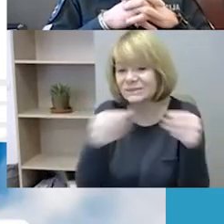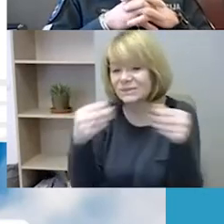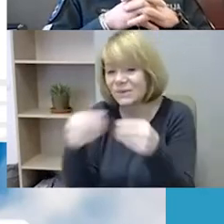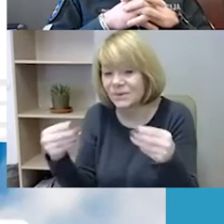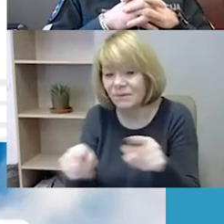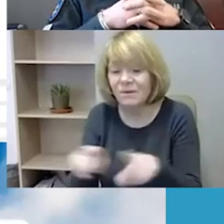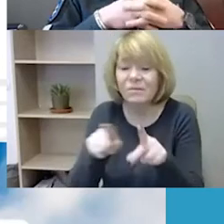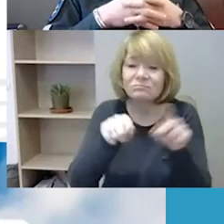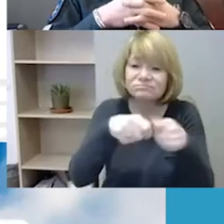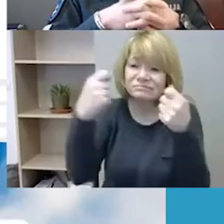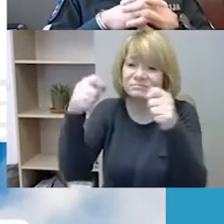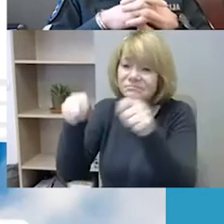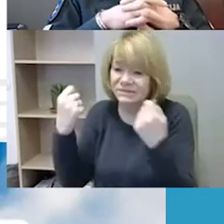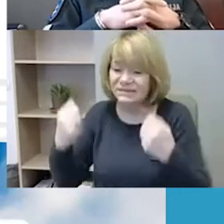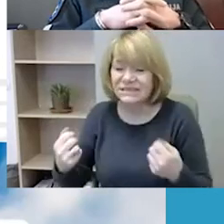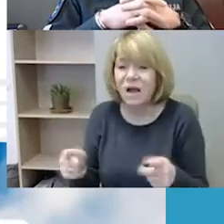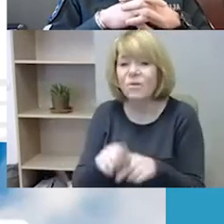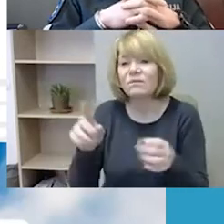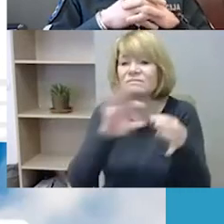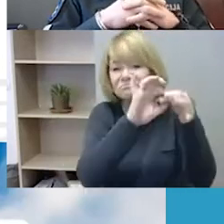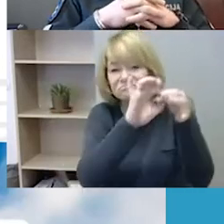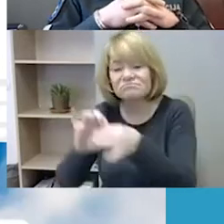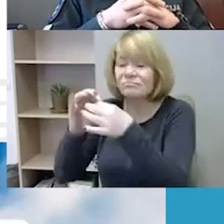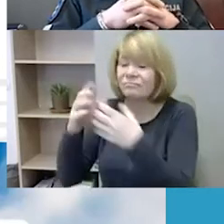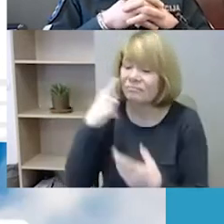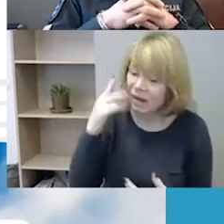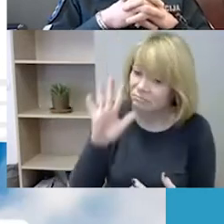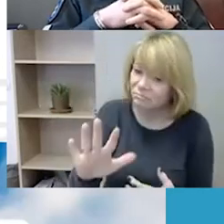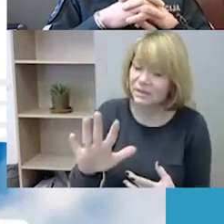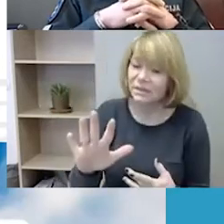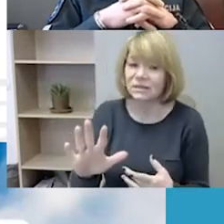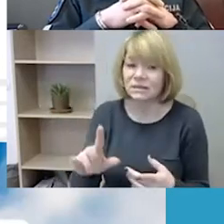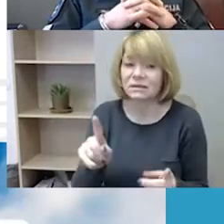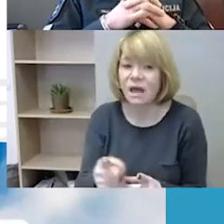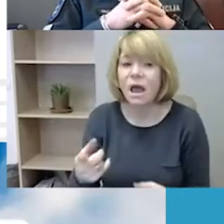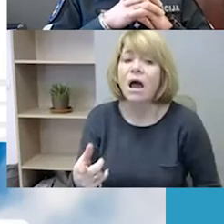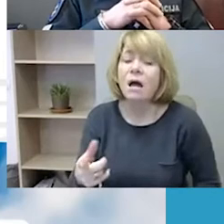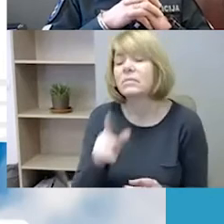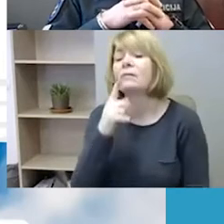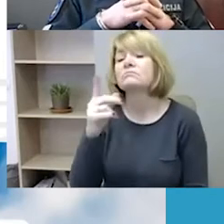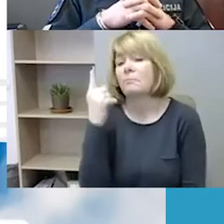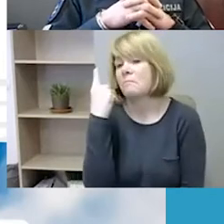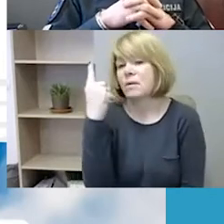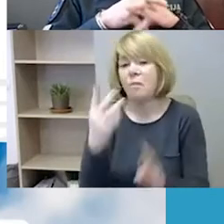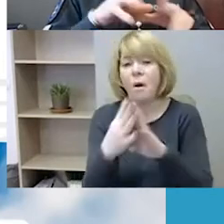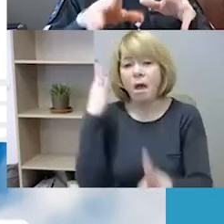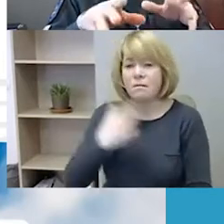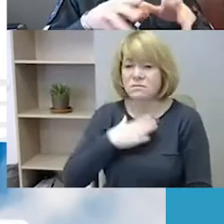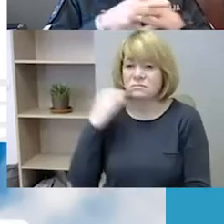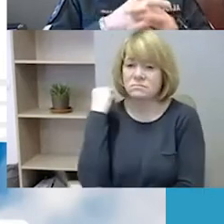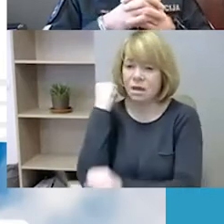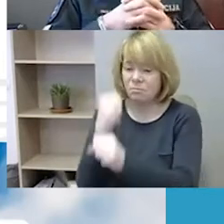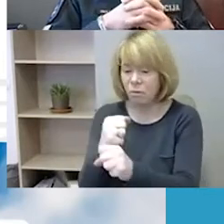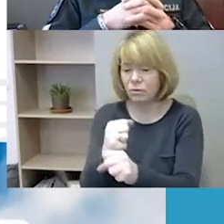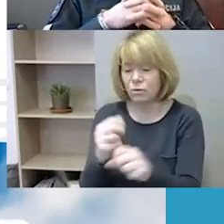kurie yra pagristinė apykanta, tai visų pirma, žinoma, pareigūnų ugdymas. Netgi, manejau, kokį žodį yra